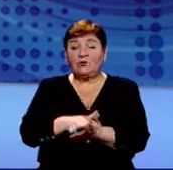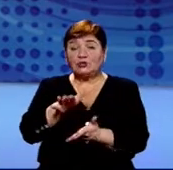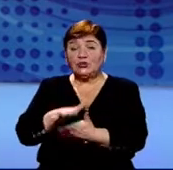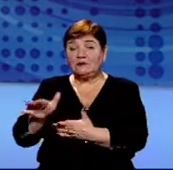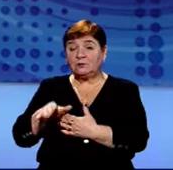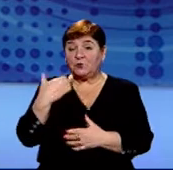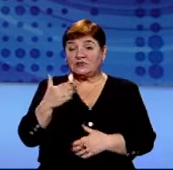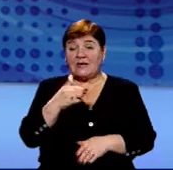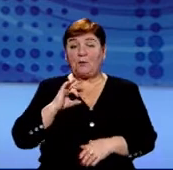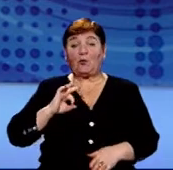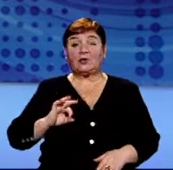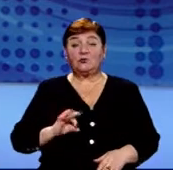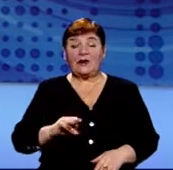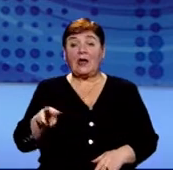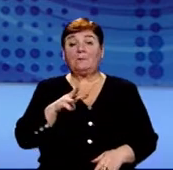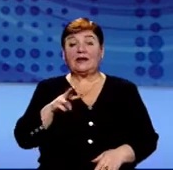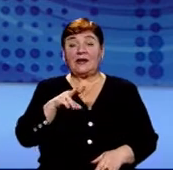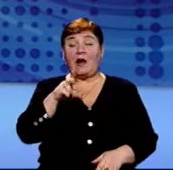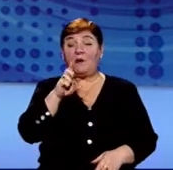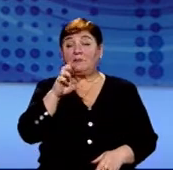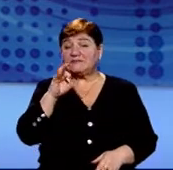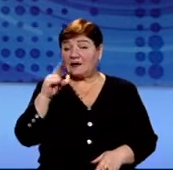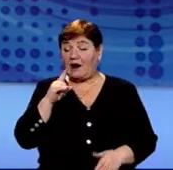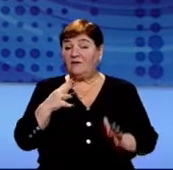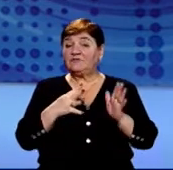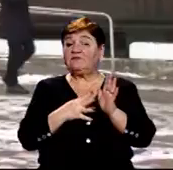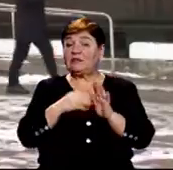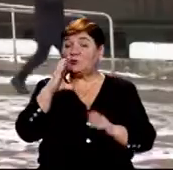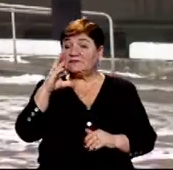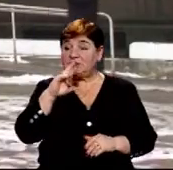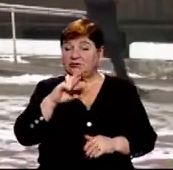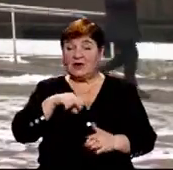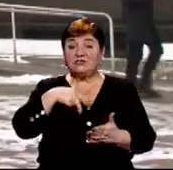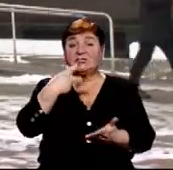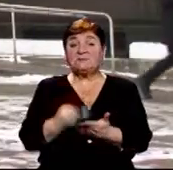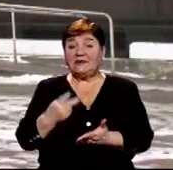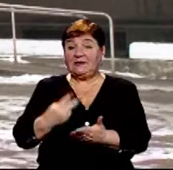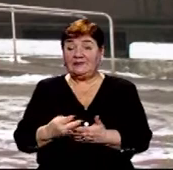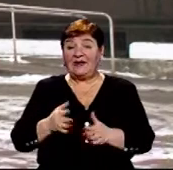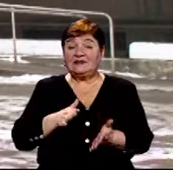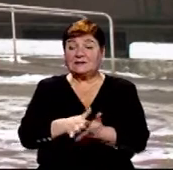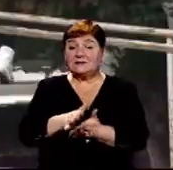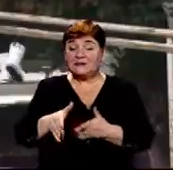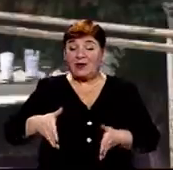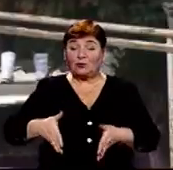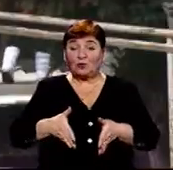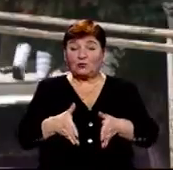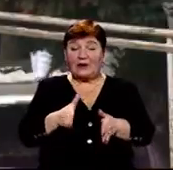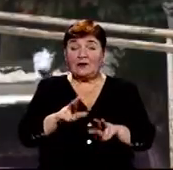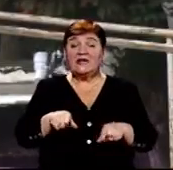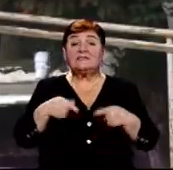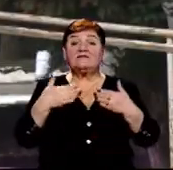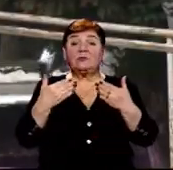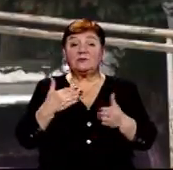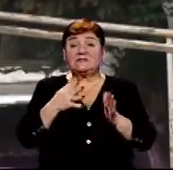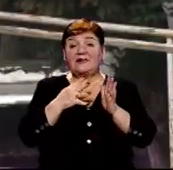речниця обласної прокуратури Марина Безега. 9 січня в Ужгороді через падіння на слизьких тротуарах до травмпункту міської лікарні звернулися